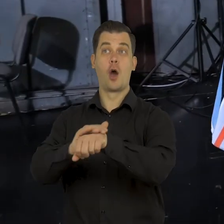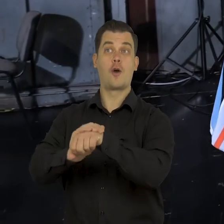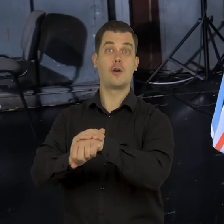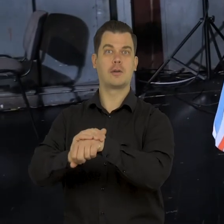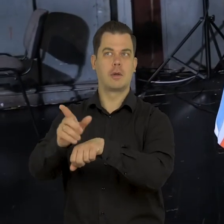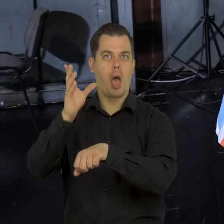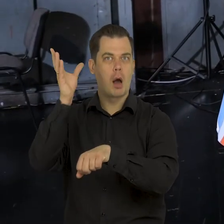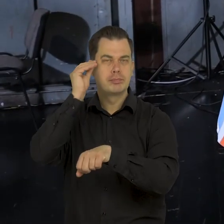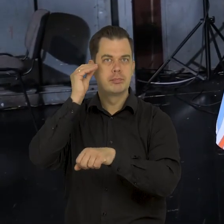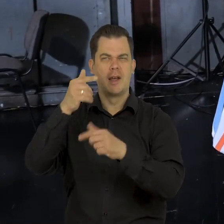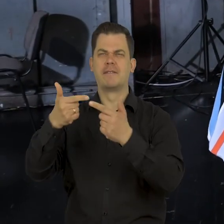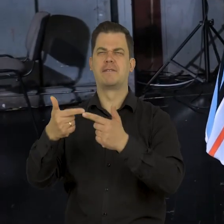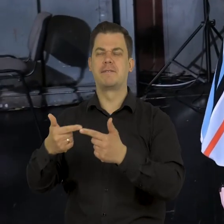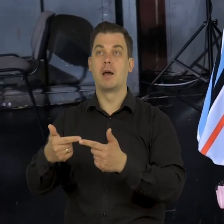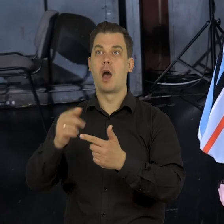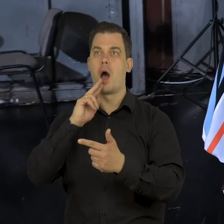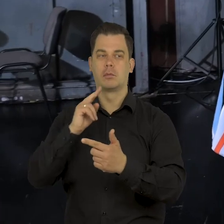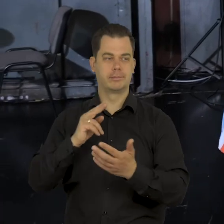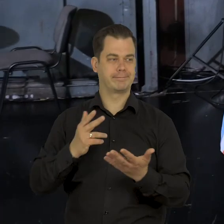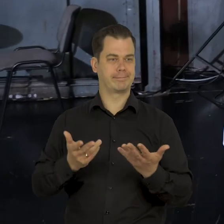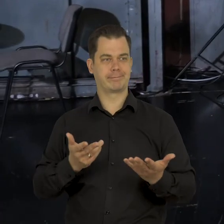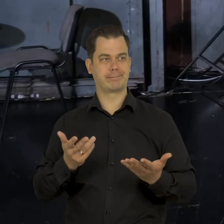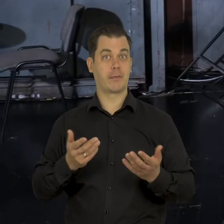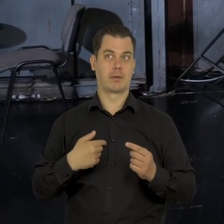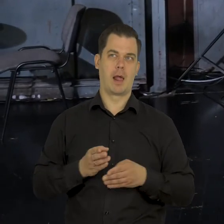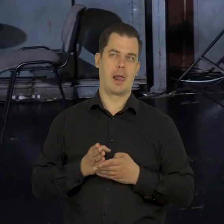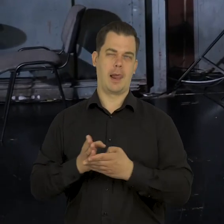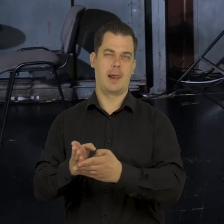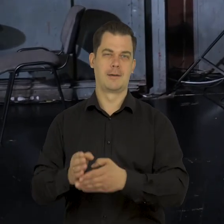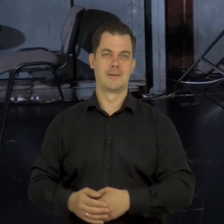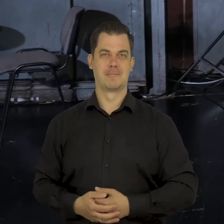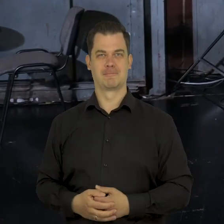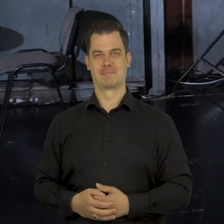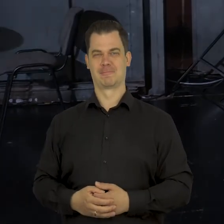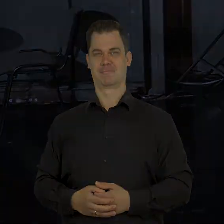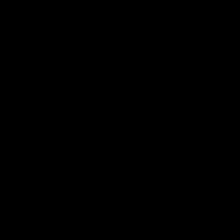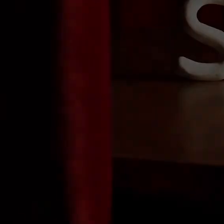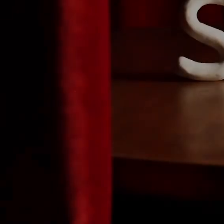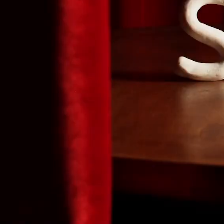szkole, kiedy koleżanka lub kolega zapomną nagle, jaka jest odpowiedź na zadane przez nauczyciela pytanie.